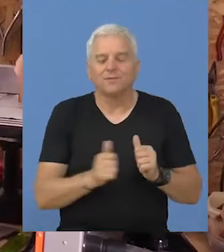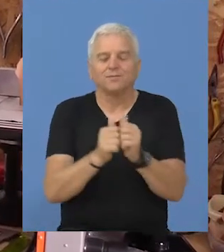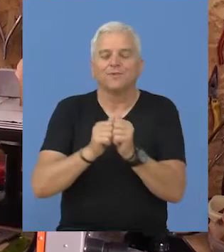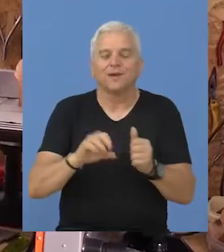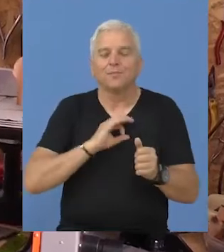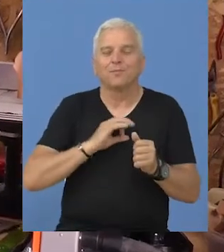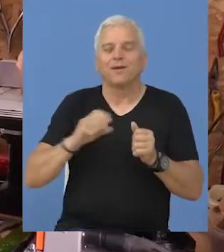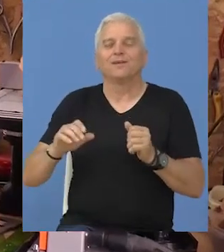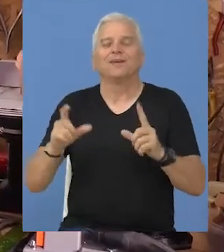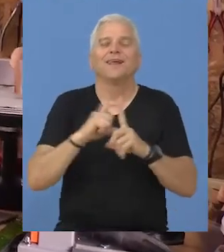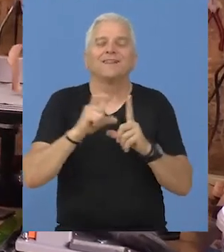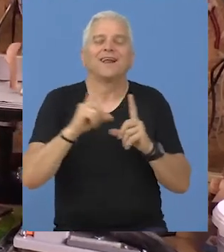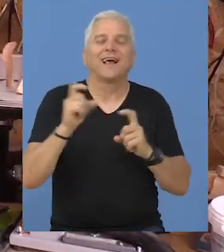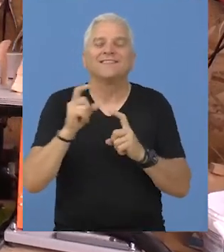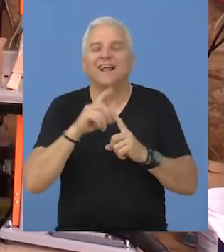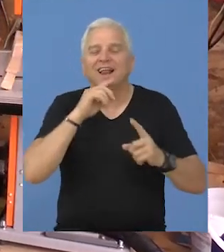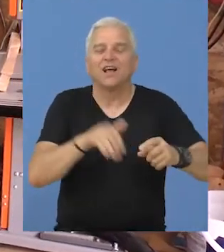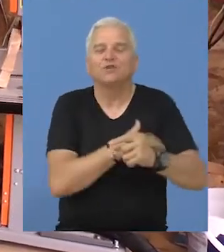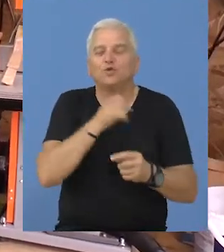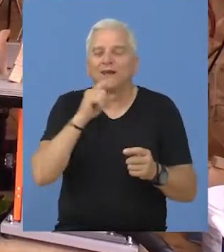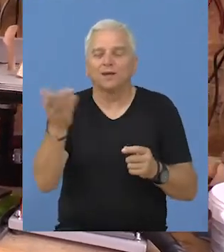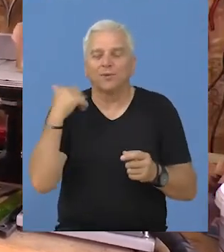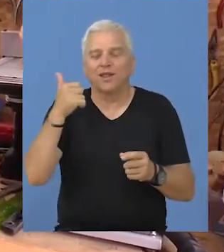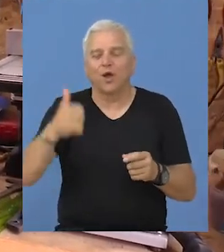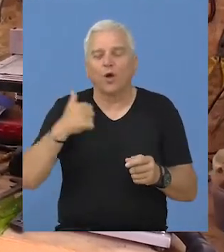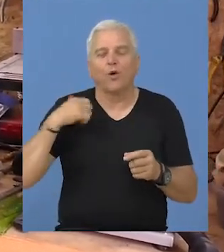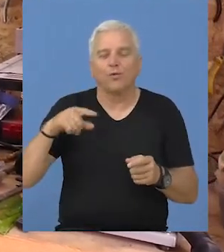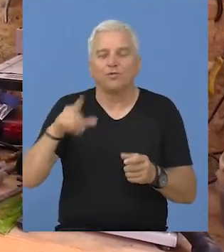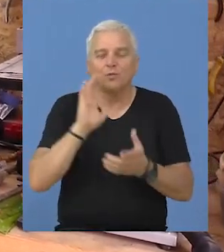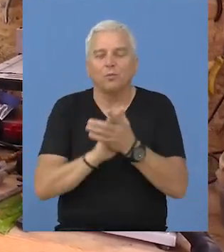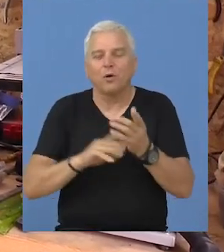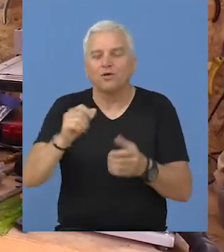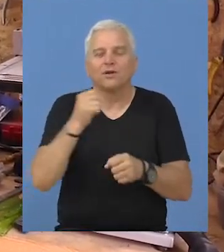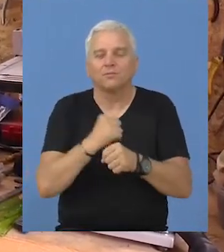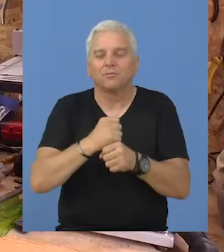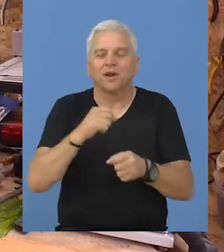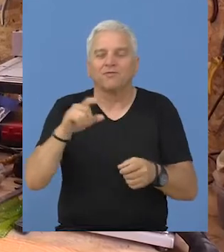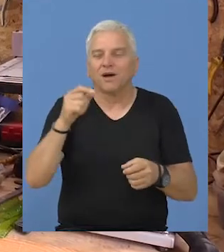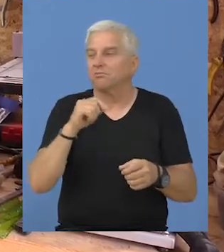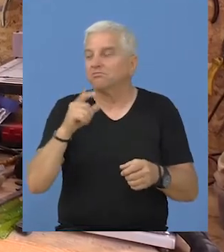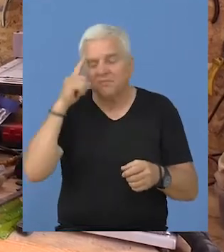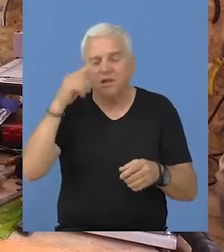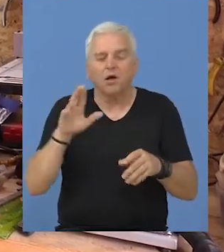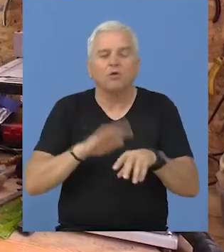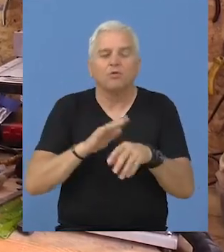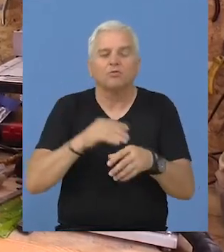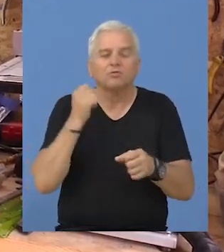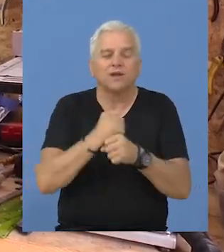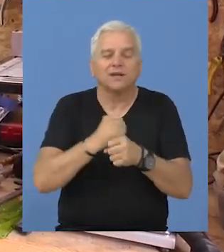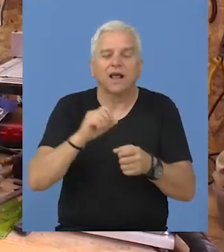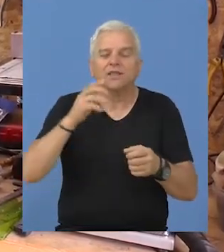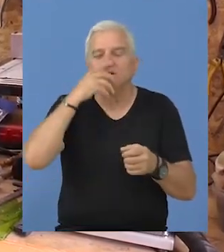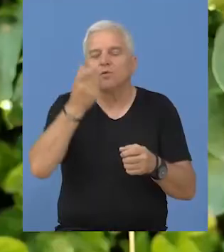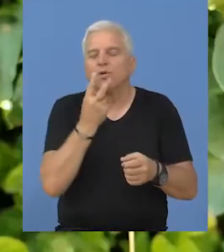Bračni par iz Bečeja, Darko i Sanela Đuragin, pre skoro godinu dana iz hobija su počeli da se bave ručnom